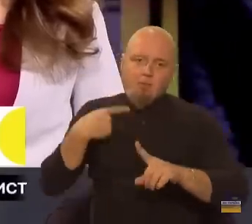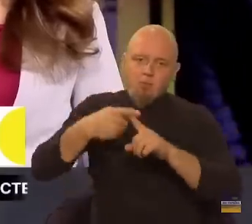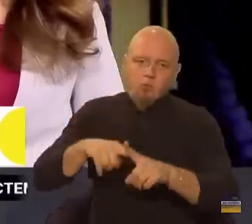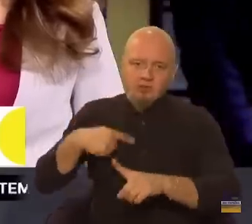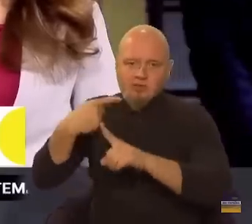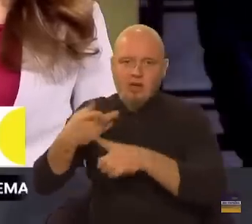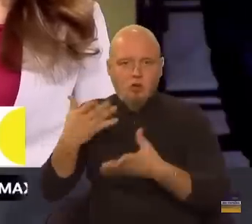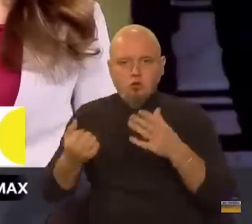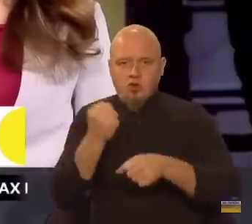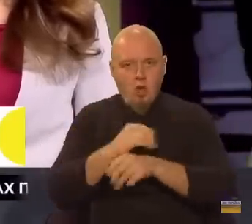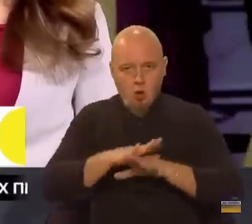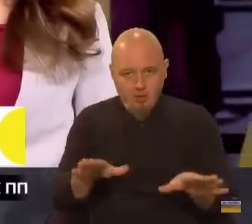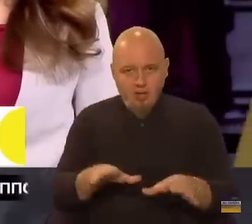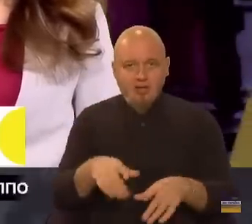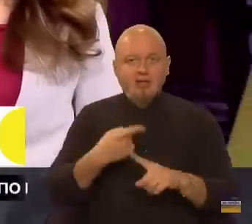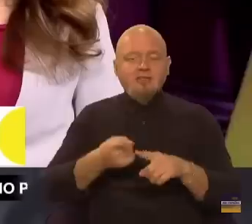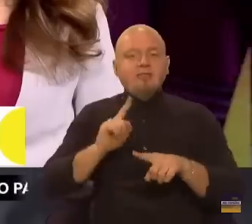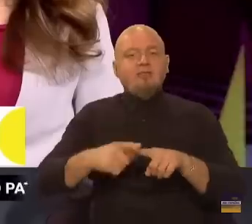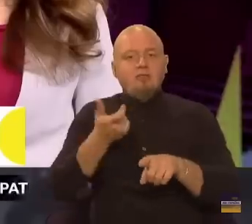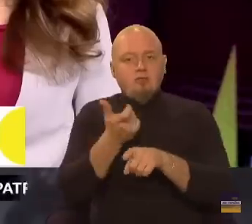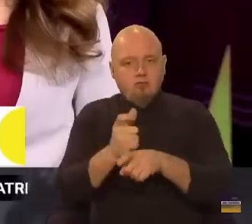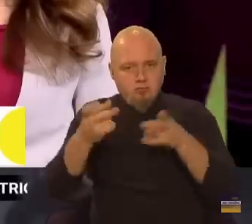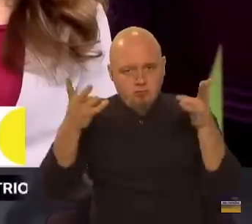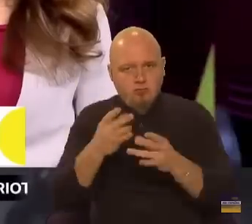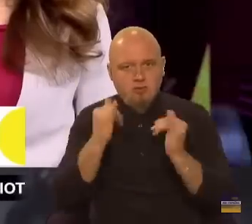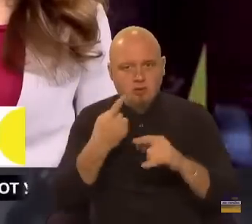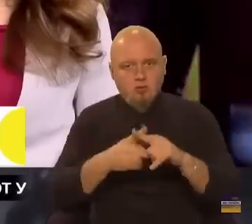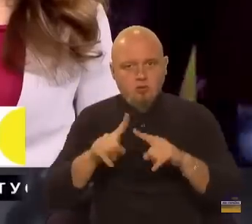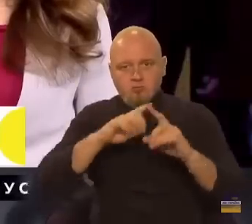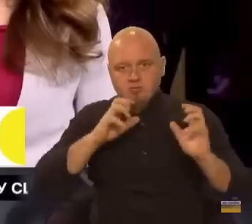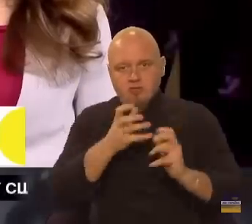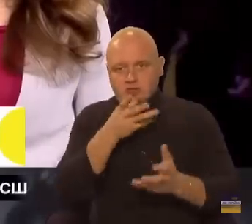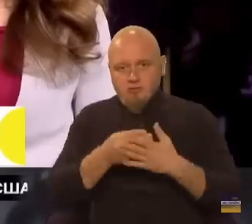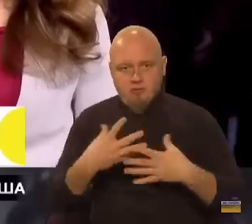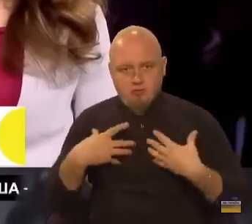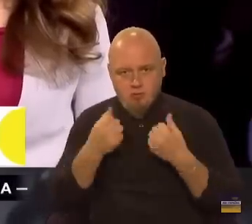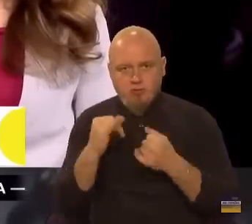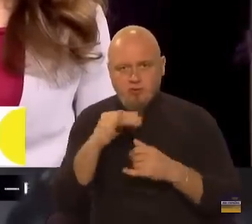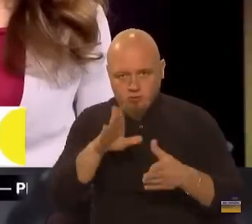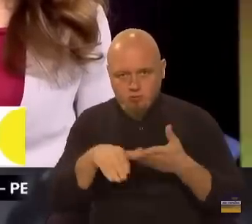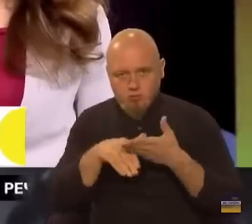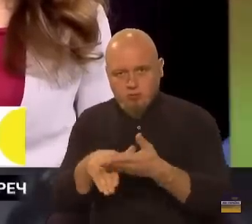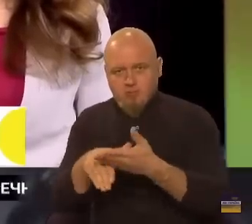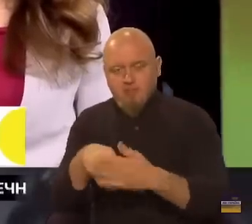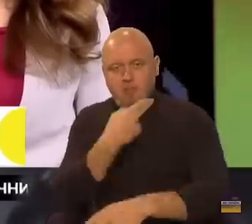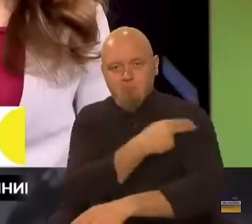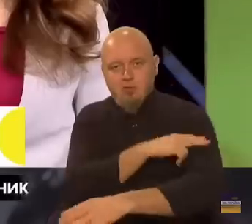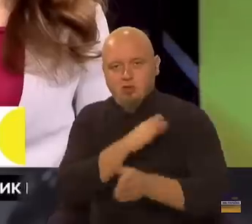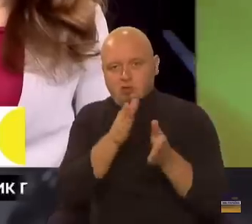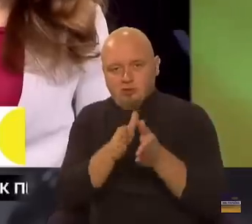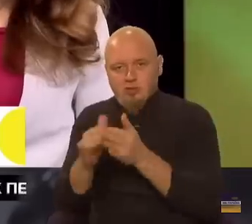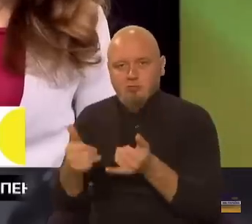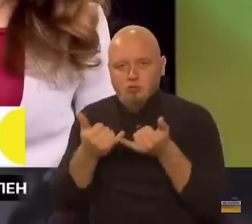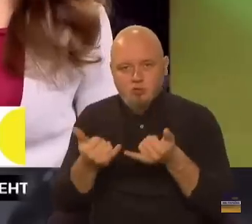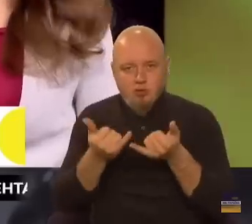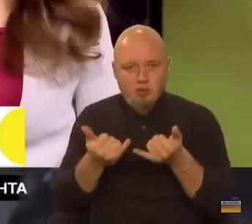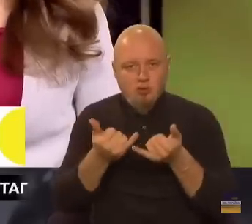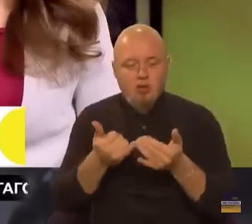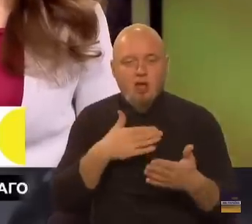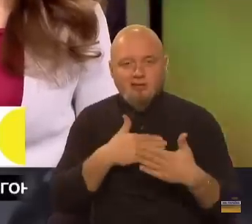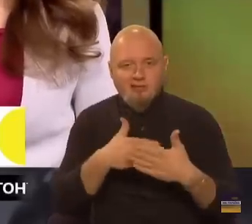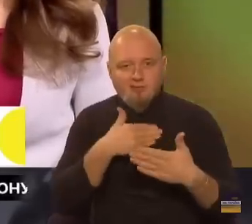робили. Це вкрай необхідно для того, щоб зберегти своє здоров'я і допомогти медичній системі сьогодні